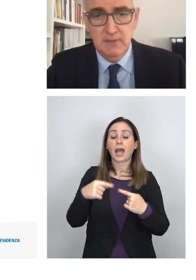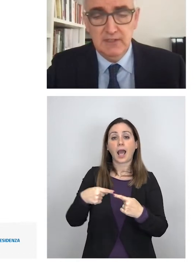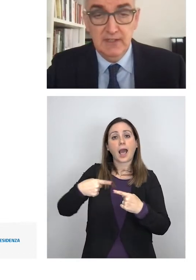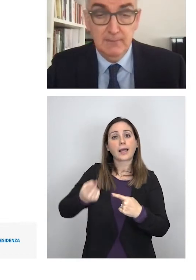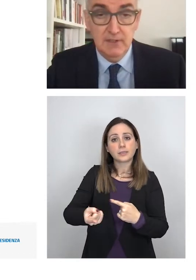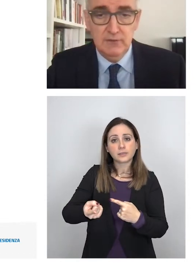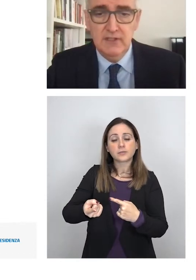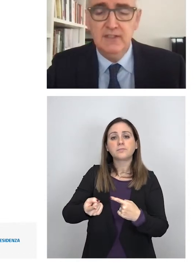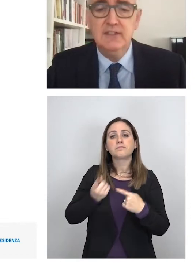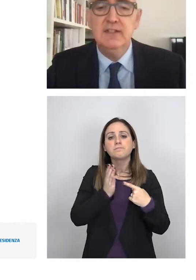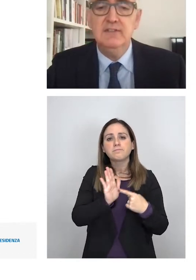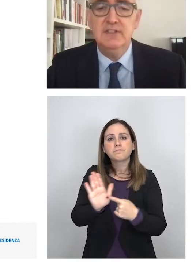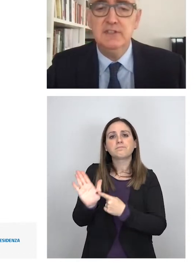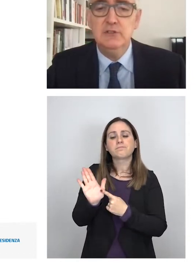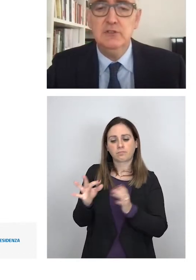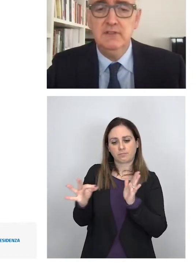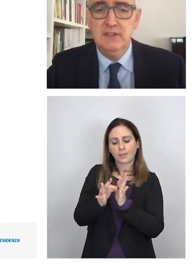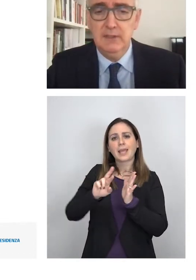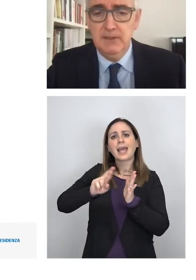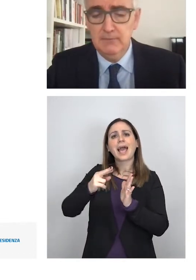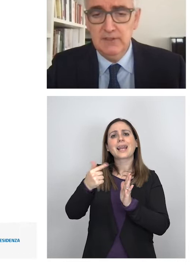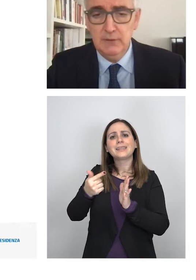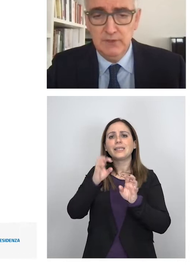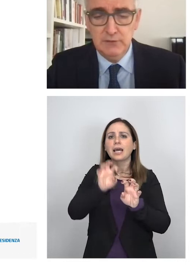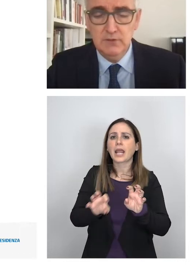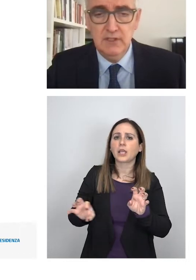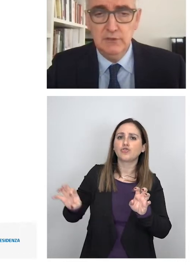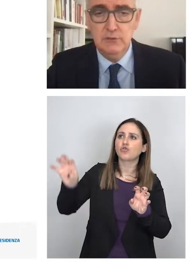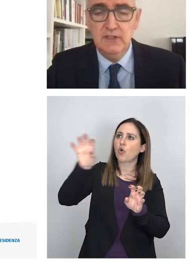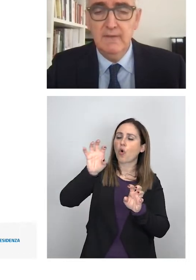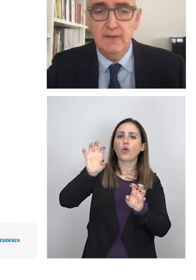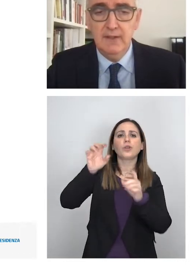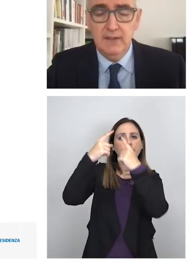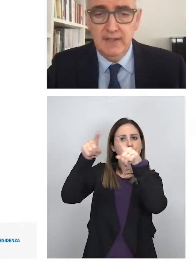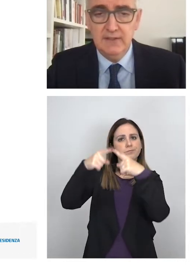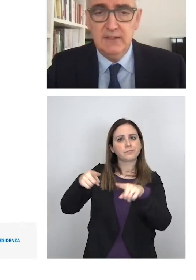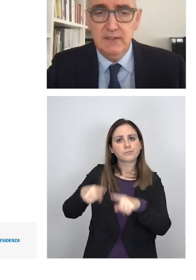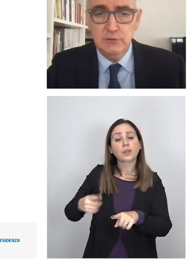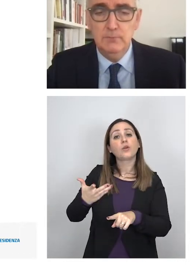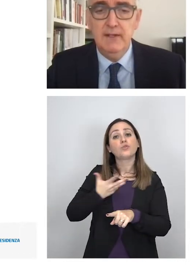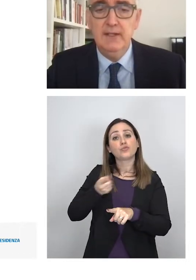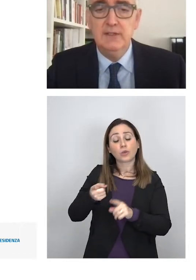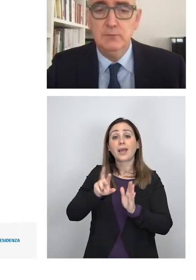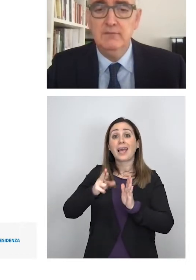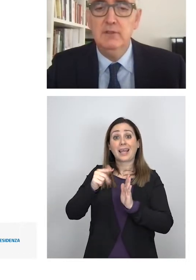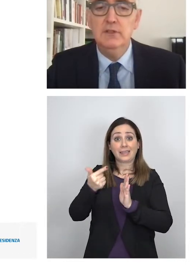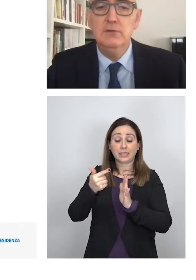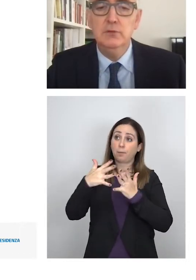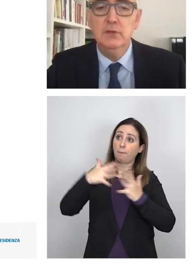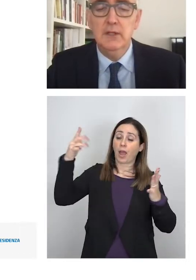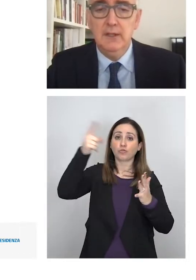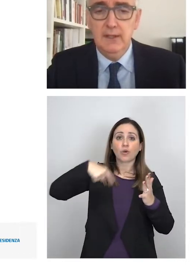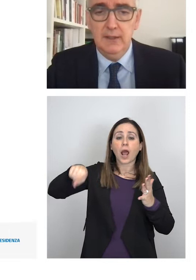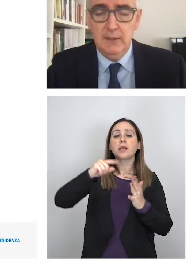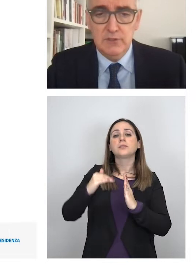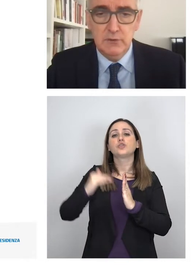sostanzialmente l'andamento degli RT nelle diverse regioni e vedete che praticamente in quasi tutte le regioni l'RT è sopra il valore